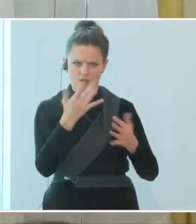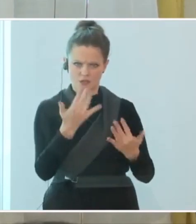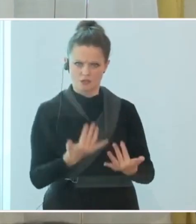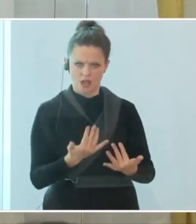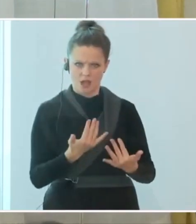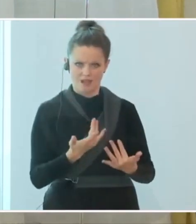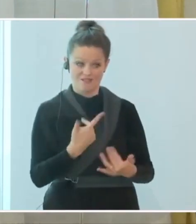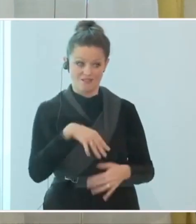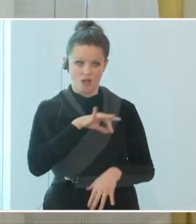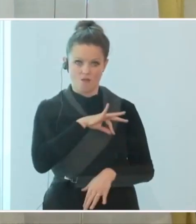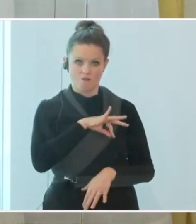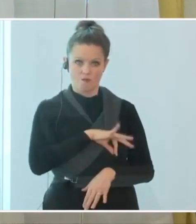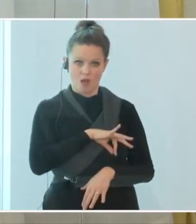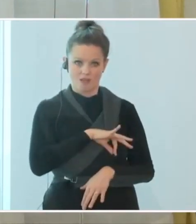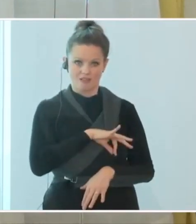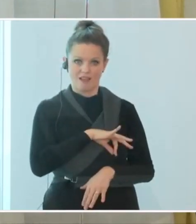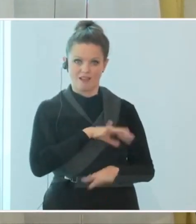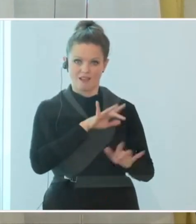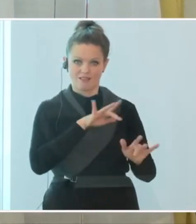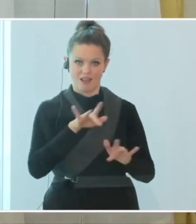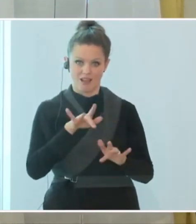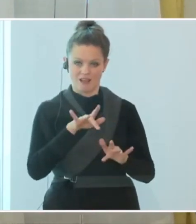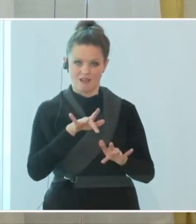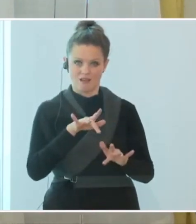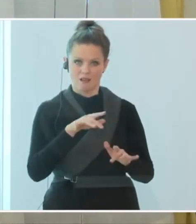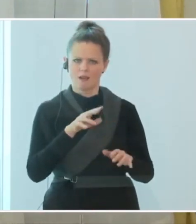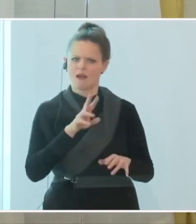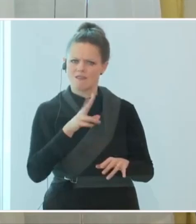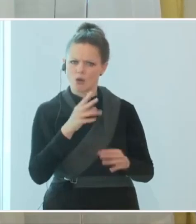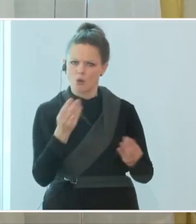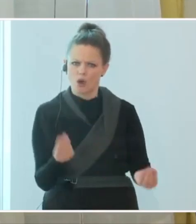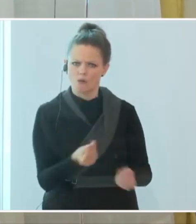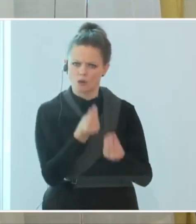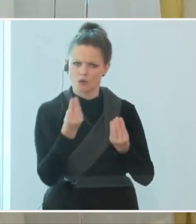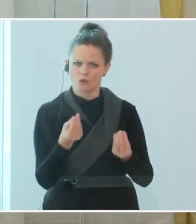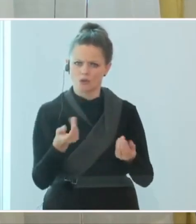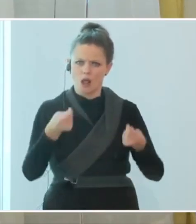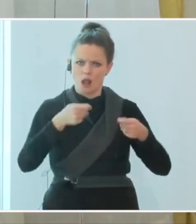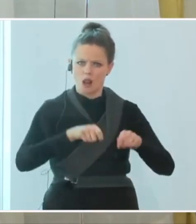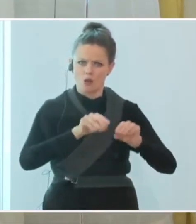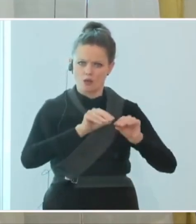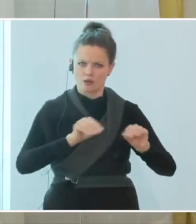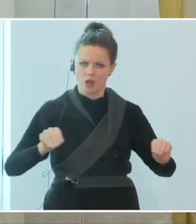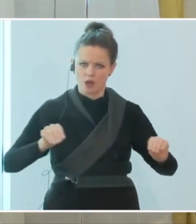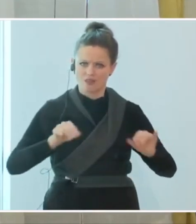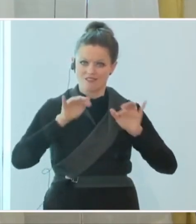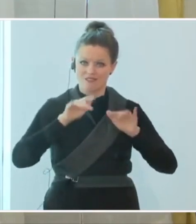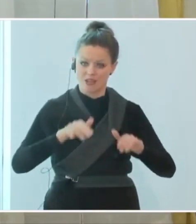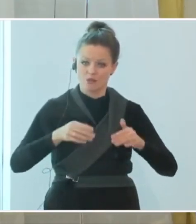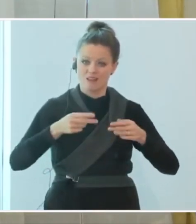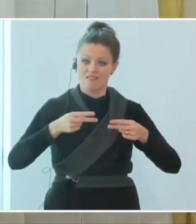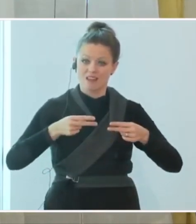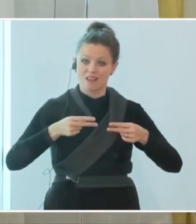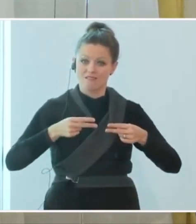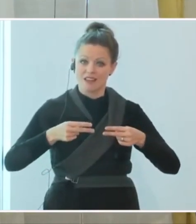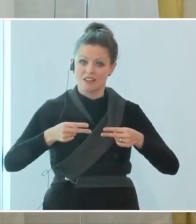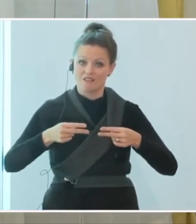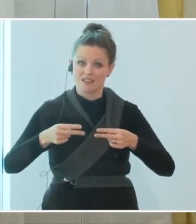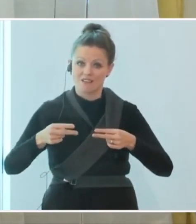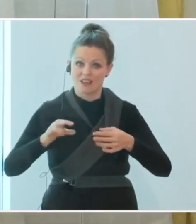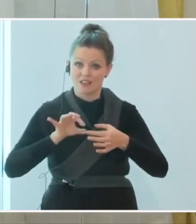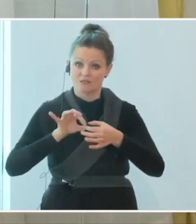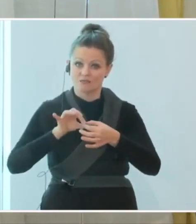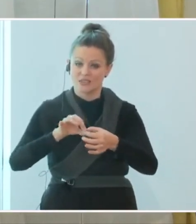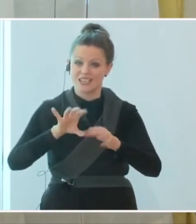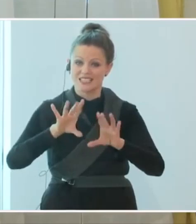dann profitieren wir natürlich am Ende auch davon, indem sich die Wirkung des Lockdowns weiter in die Folgetage, in 10